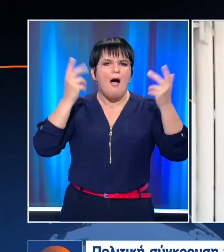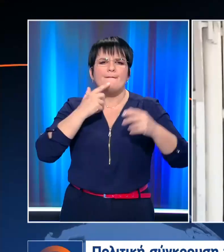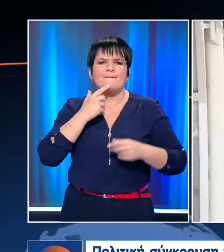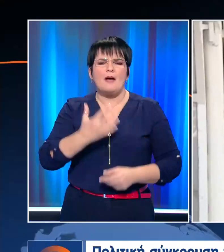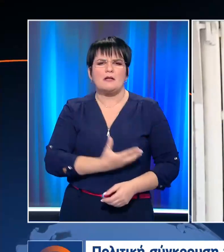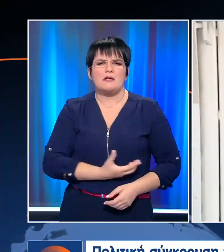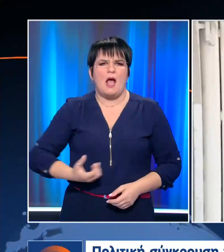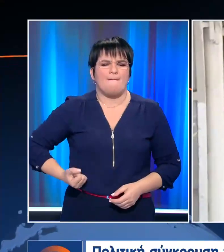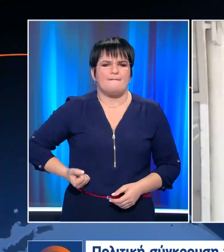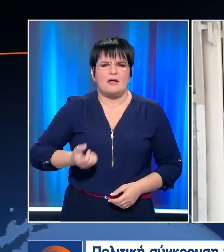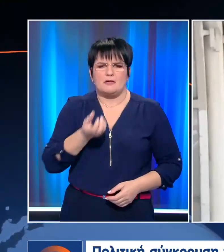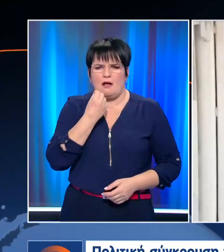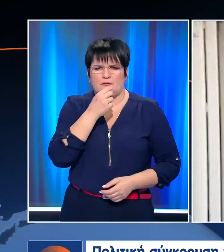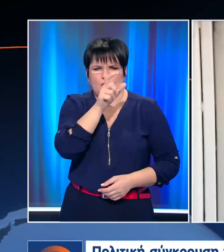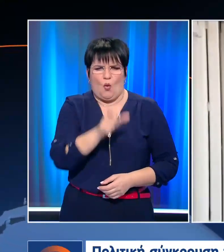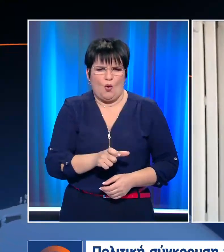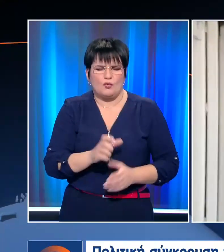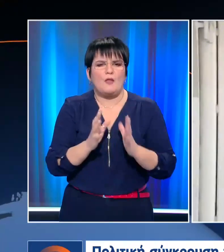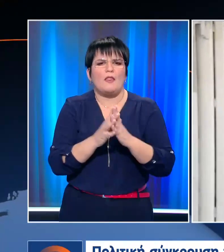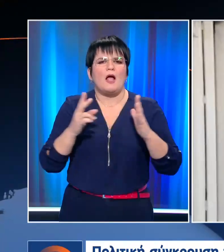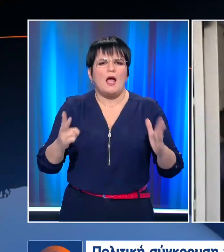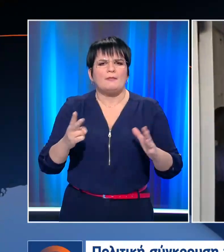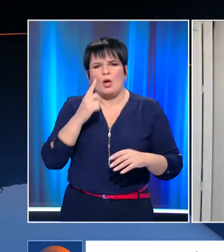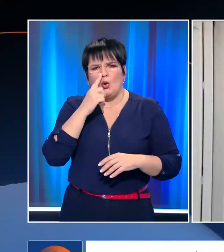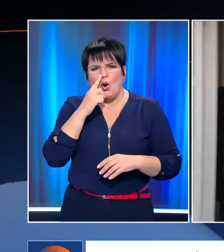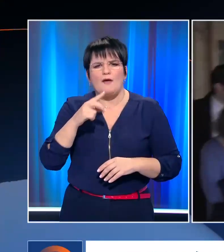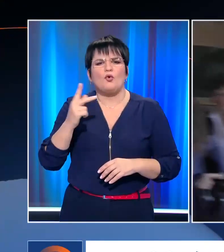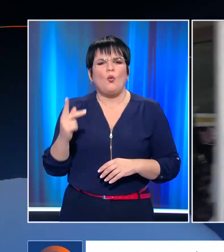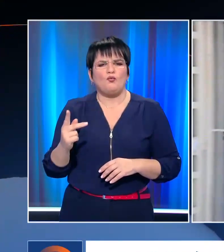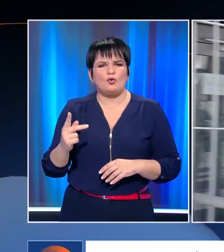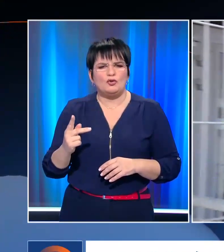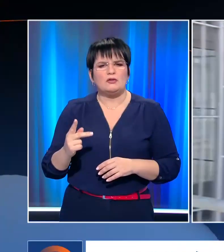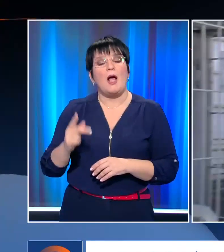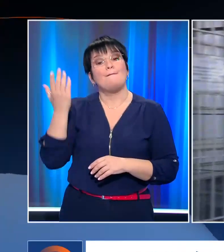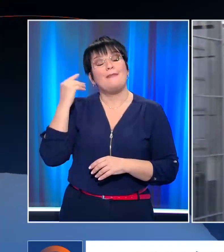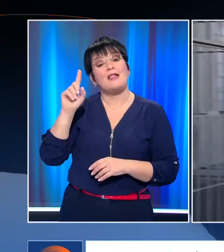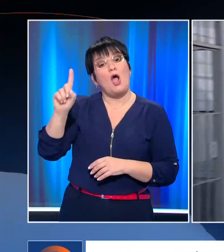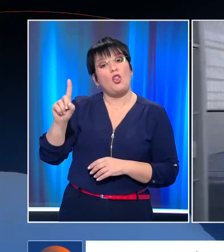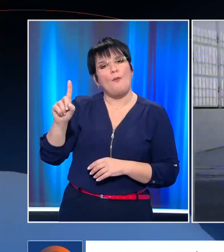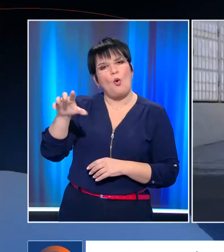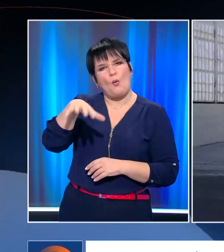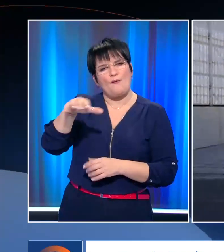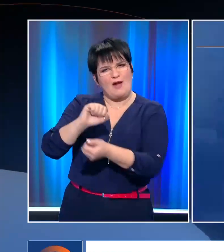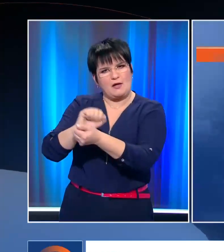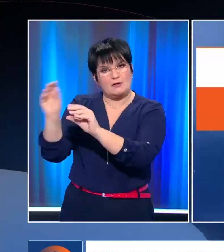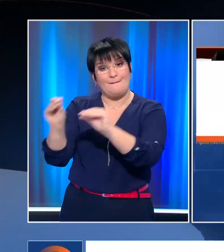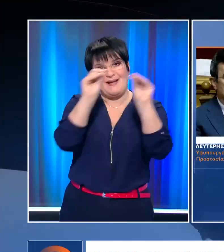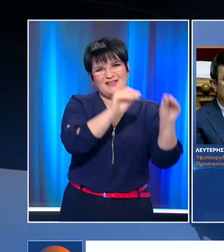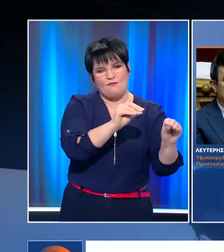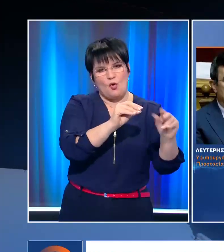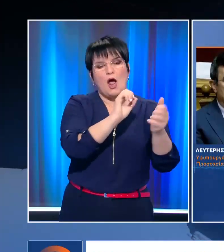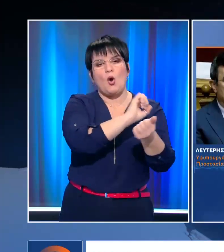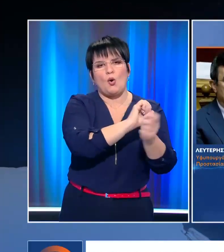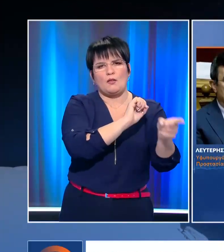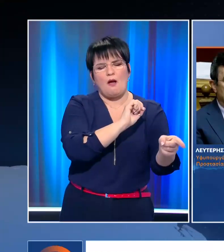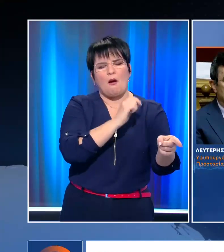της 17 Νοέμβρη Δημήτρη Κουφοντίνα που ζητά την επιστροφή του στις φυλακές Κορυδαλού από τις φυλακές Δομοκού. Ο κ. Κουφοντίνας